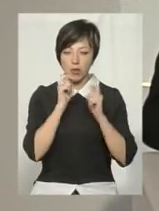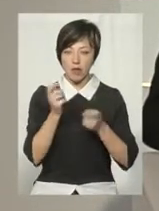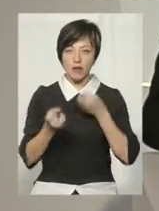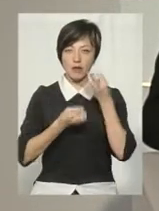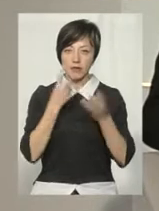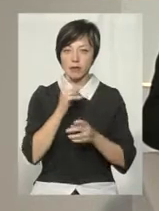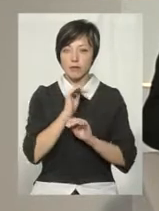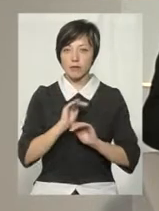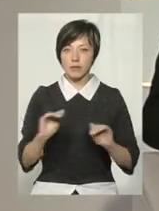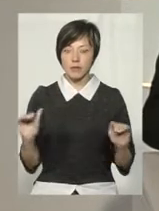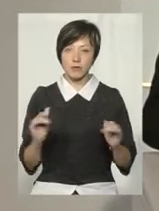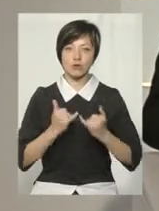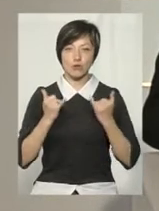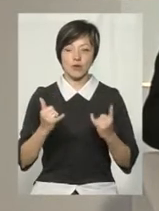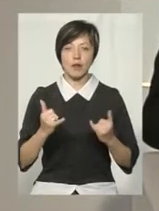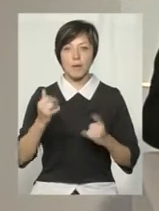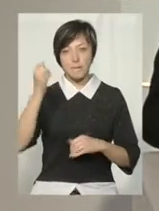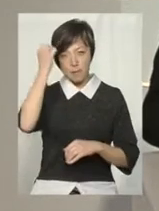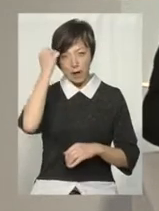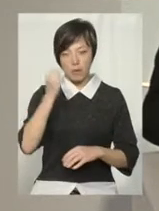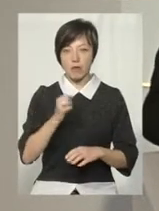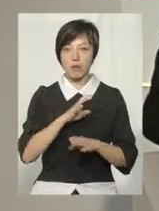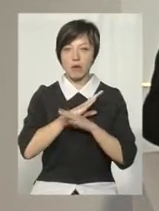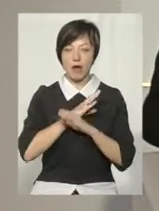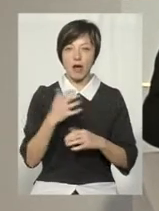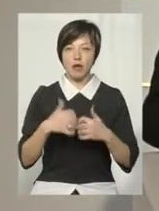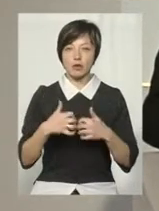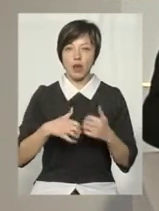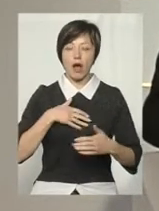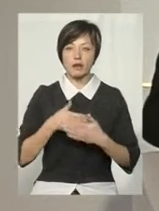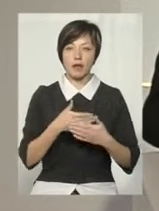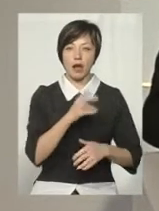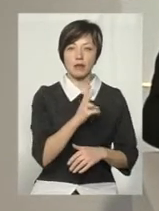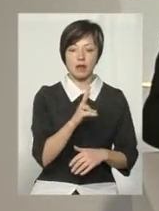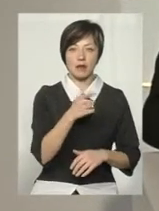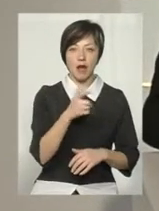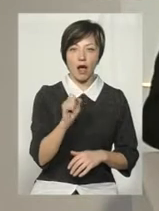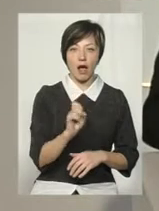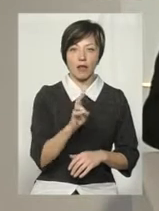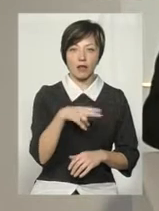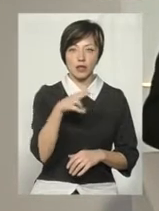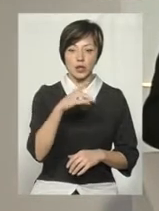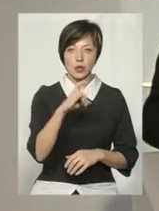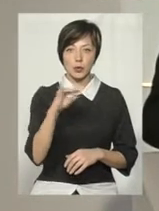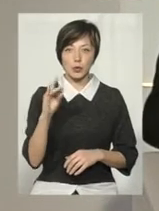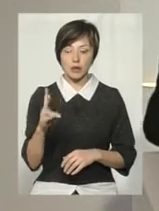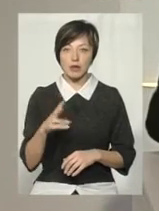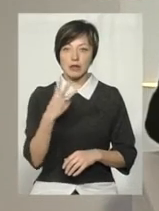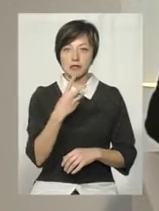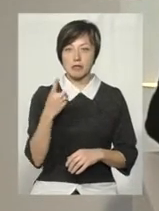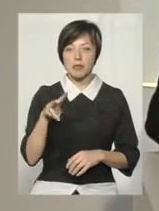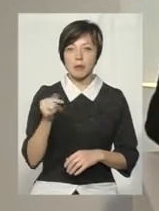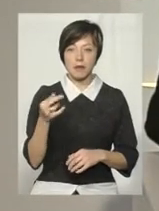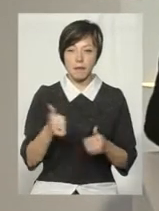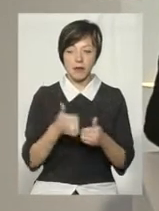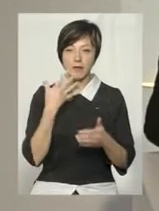мовчання вшанували пам'ять померлої херсонської активістки Катерини Гандзюк. Нагадаю, 31 липня біля власного